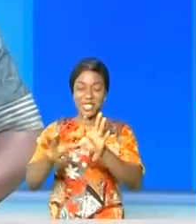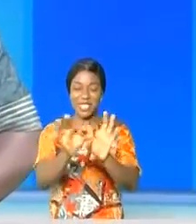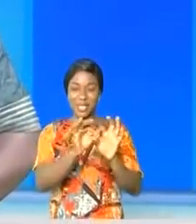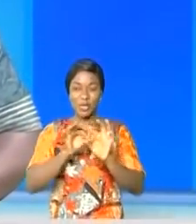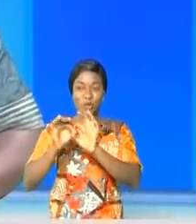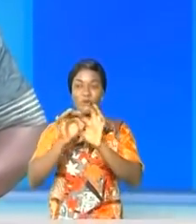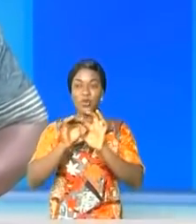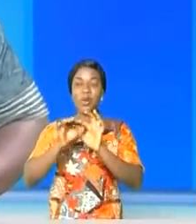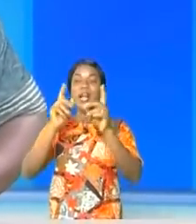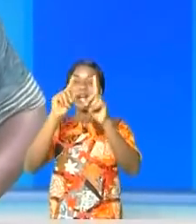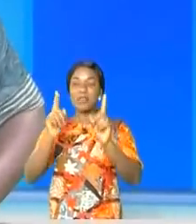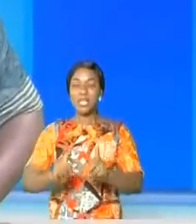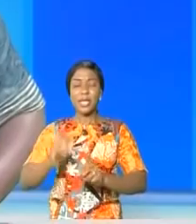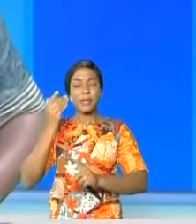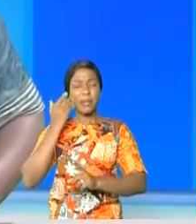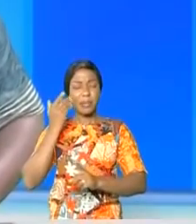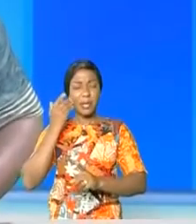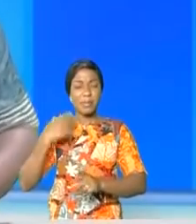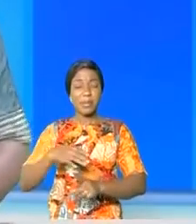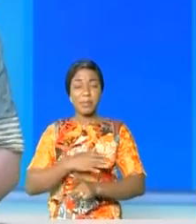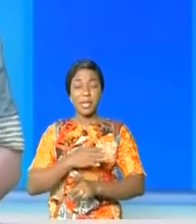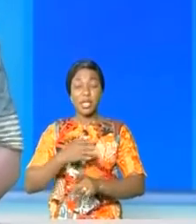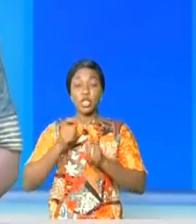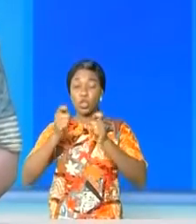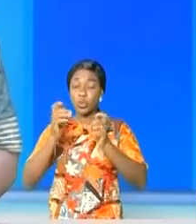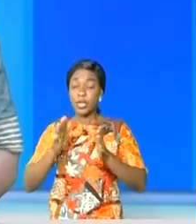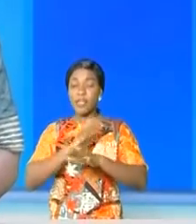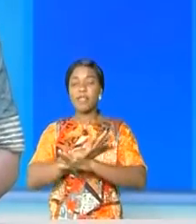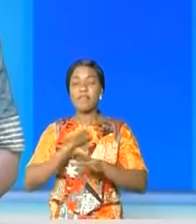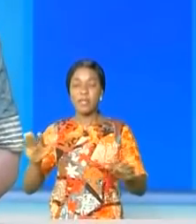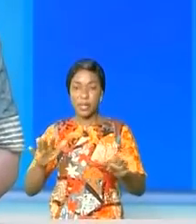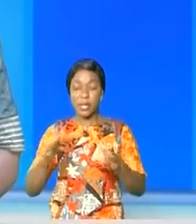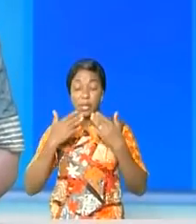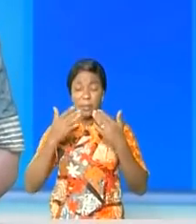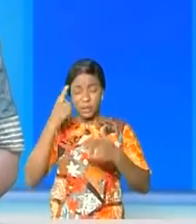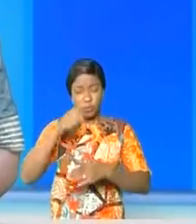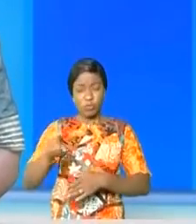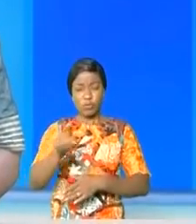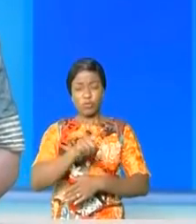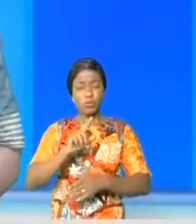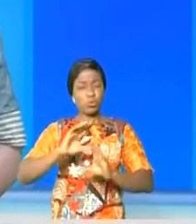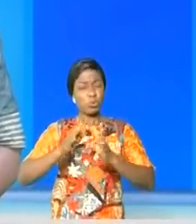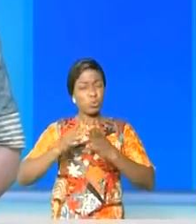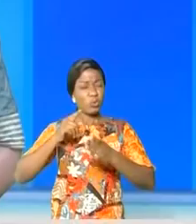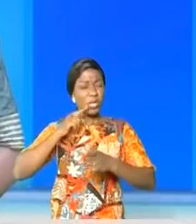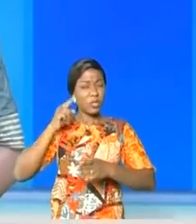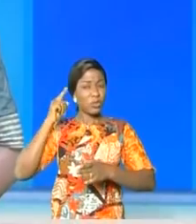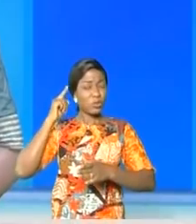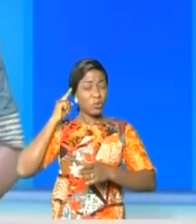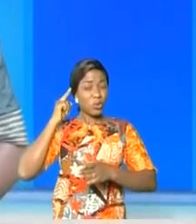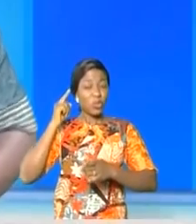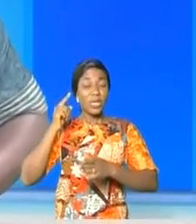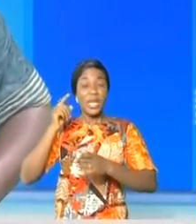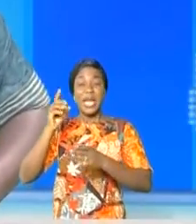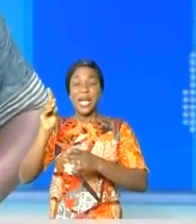africaine. Madame, Messieurs, ce journal est complètement terminé. Merci à vous qui nous avez suivis à partir d'Addis